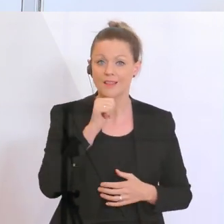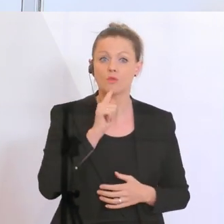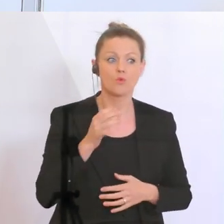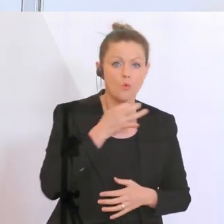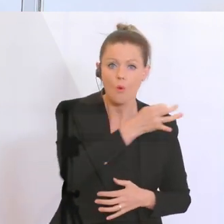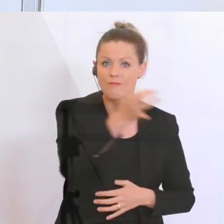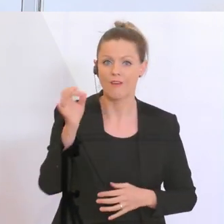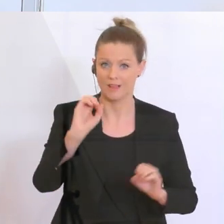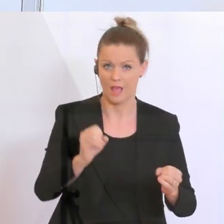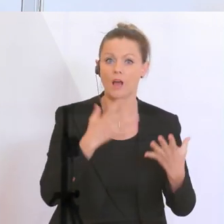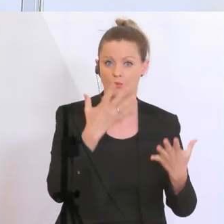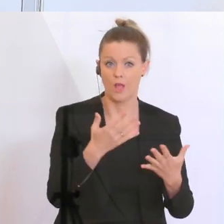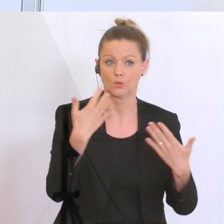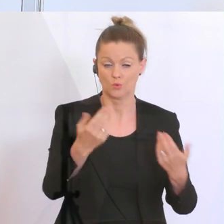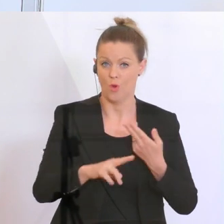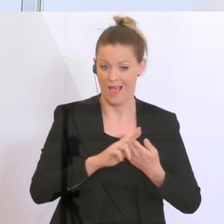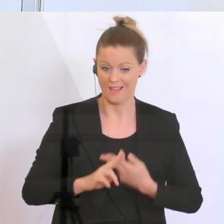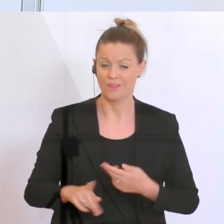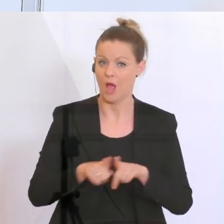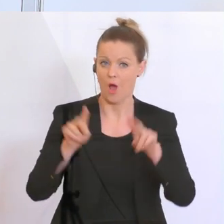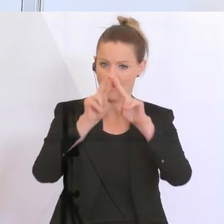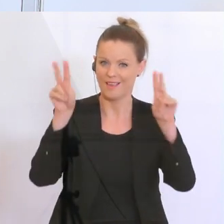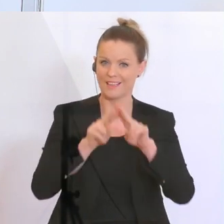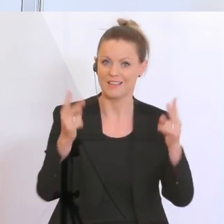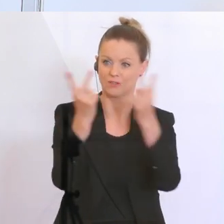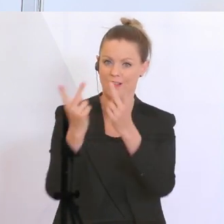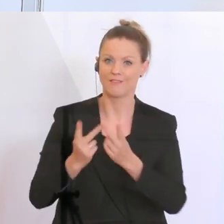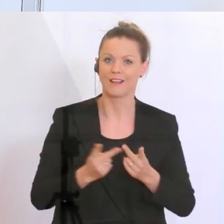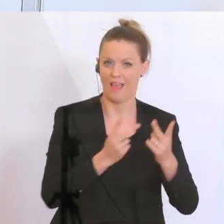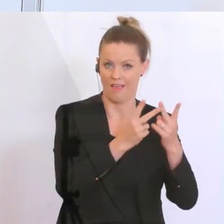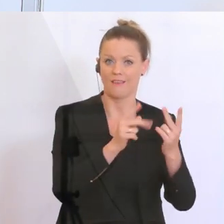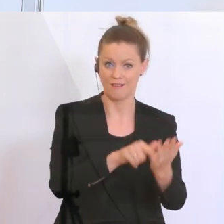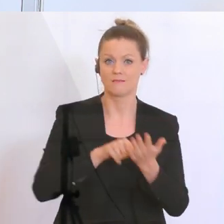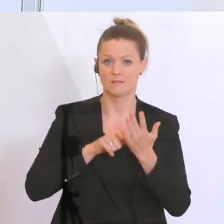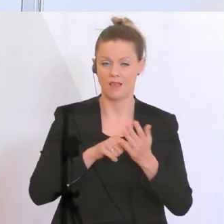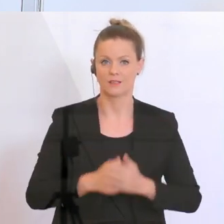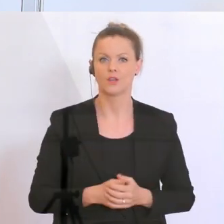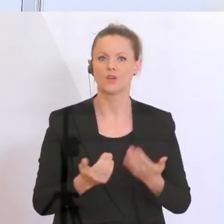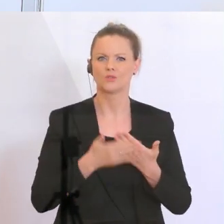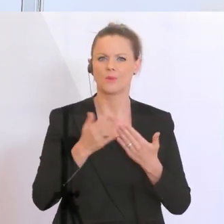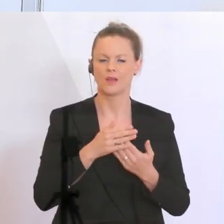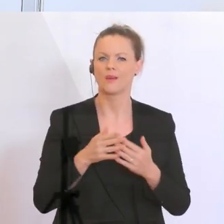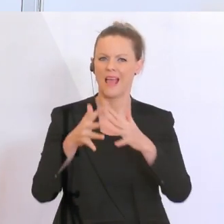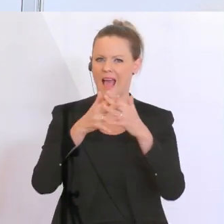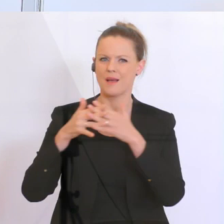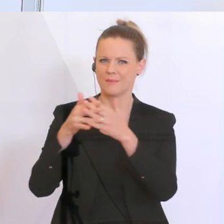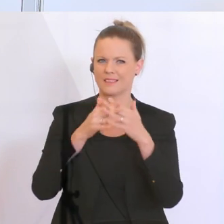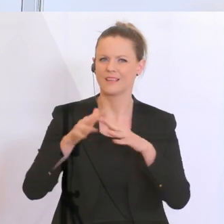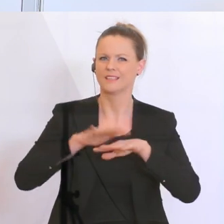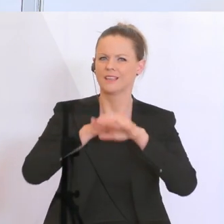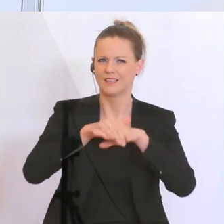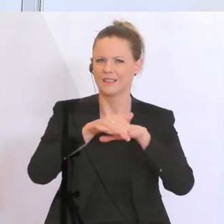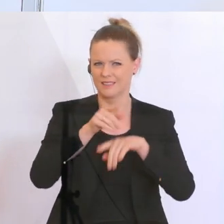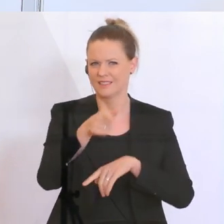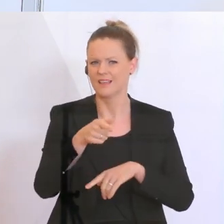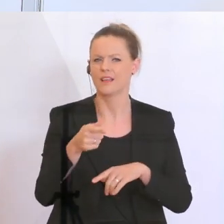Umfragen aktuell, sondern das sagen auch diverse internationale Vergleiche. Zum Beispiel hat der US-amerikanisch-britische Think Tank